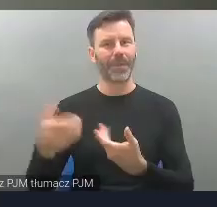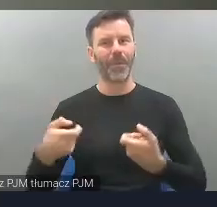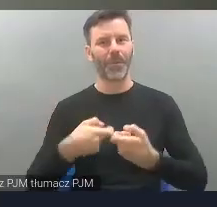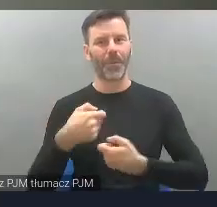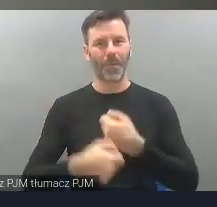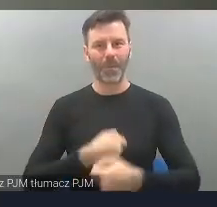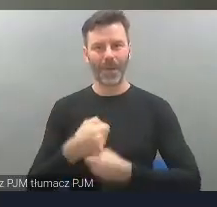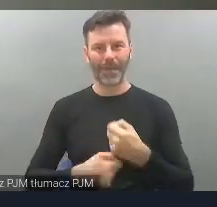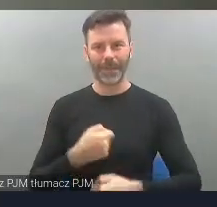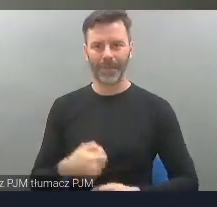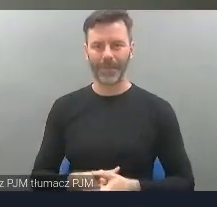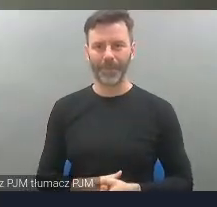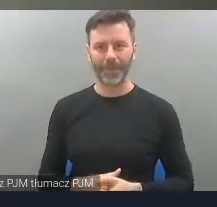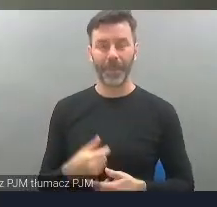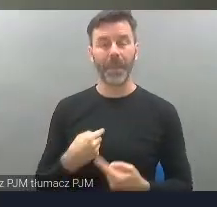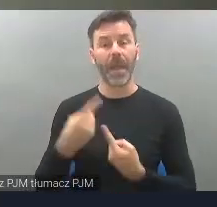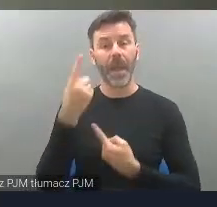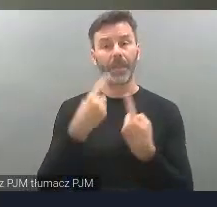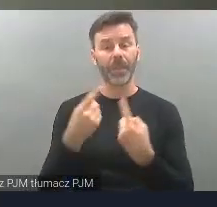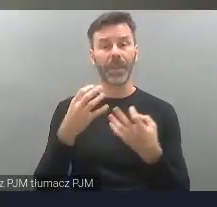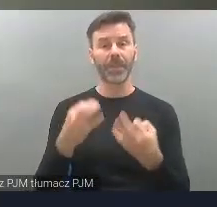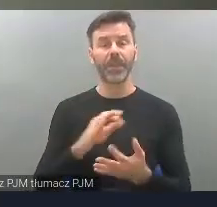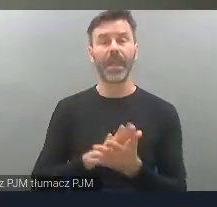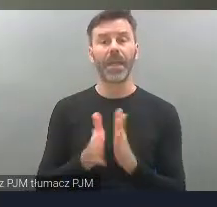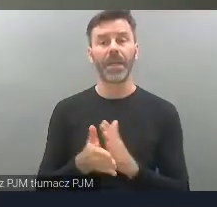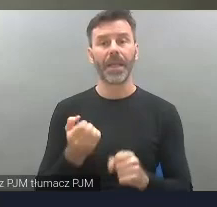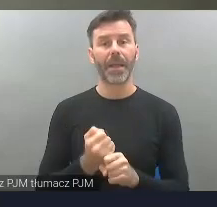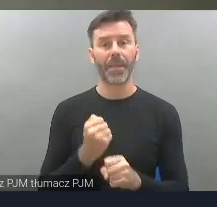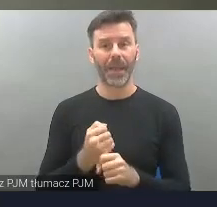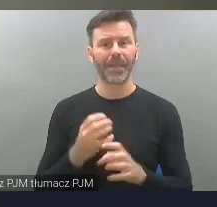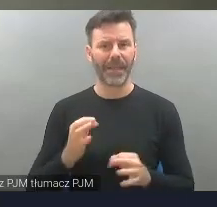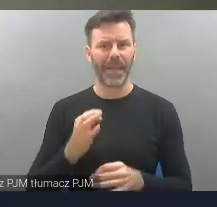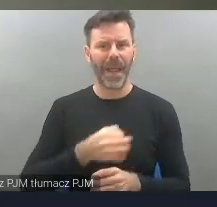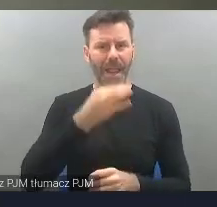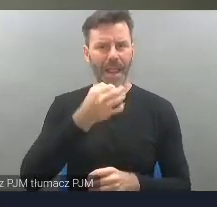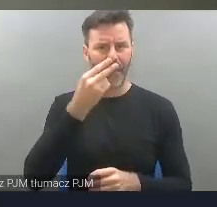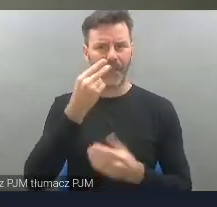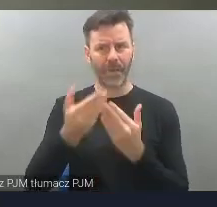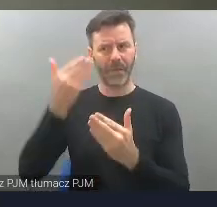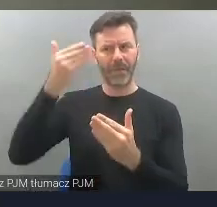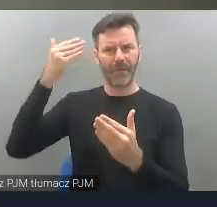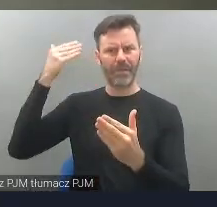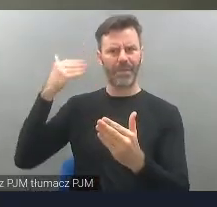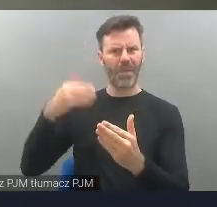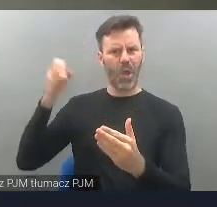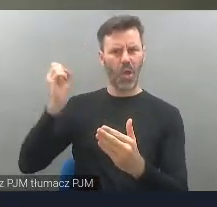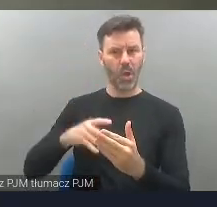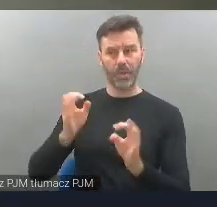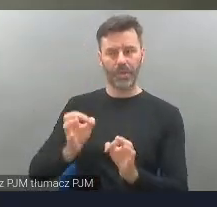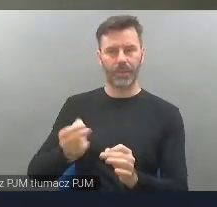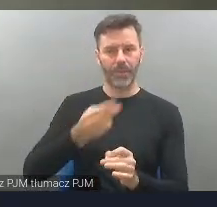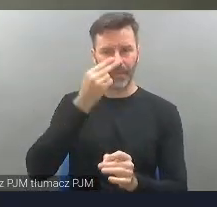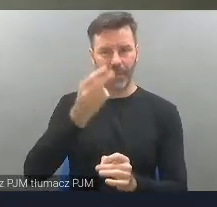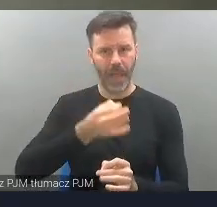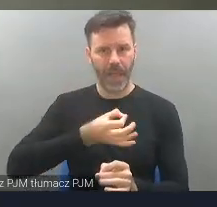Myślę, że rynek pracy dzisiaj wygląda już znacznie lepiej niż kilkanaście lat temu, aczkolwiek nadal